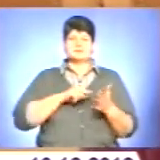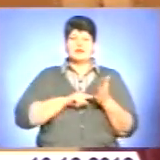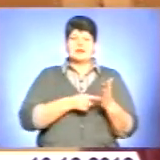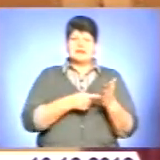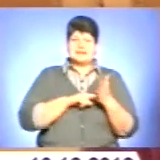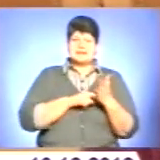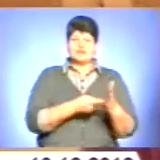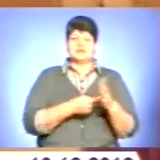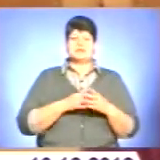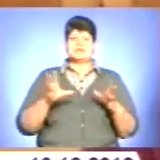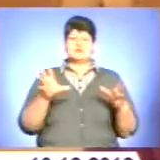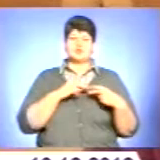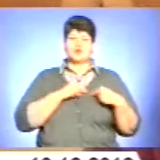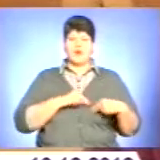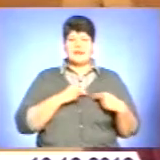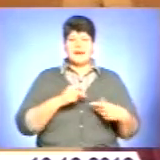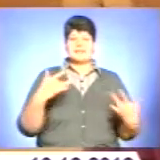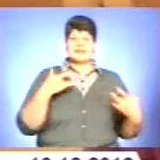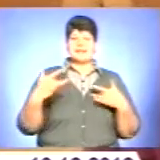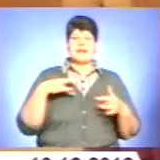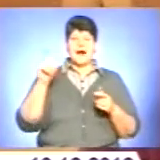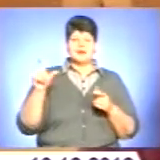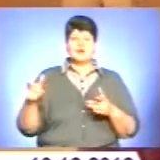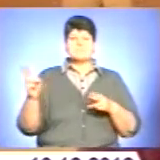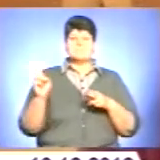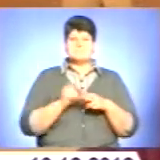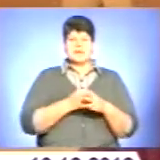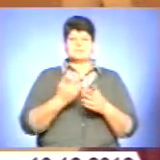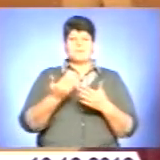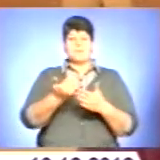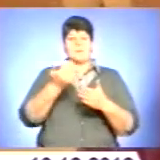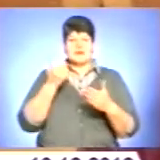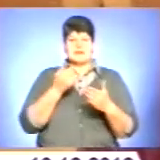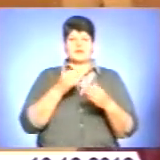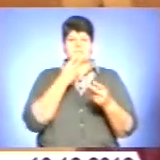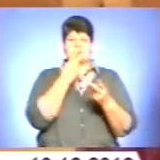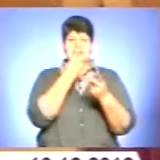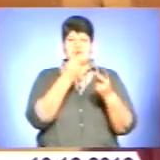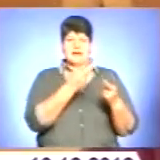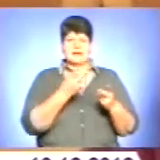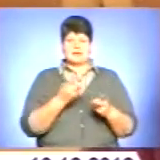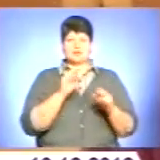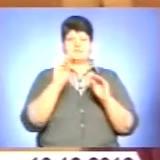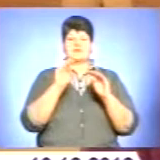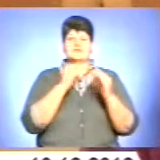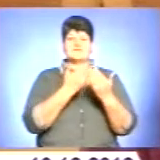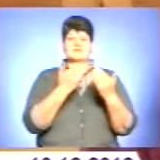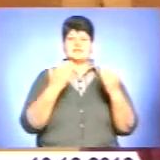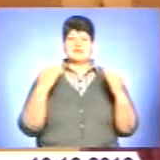із колегами з театру про те, що без попереднього перегляду вистав молодих режисерів,